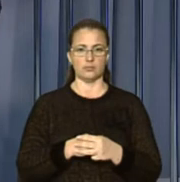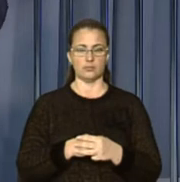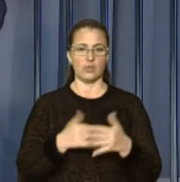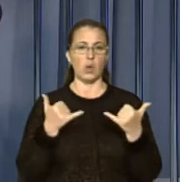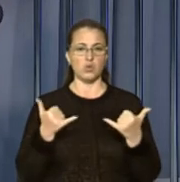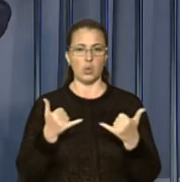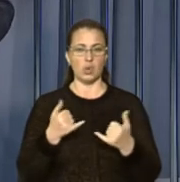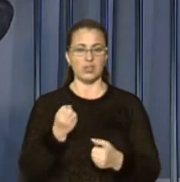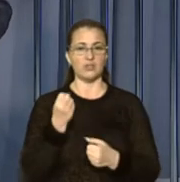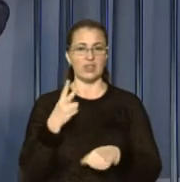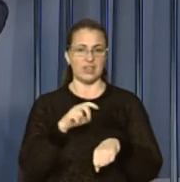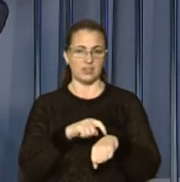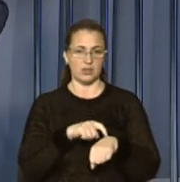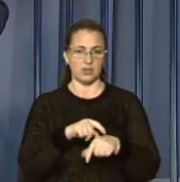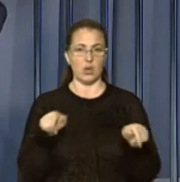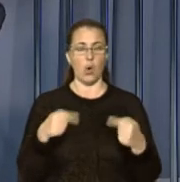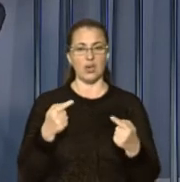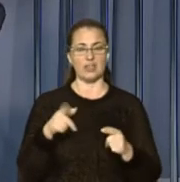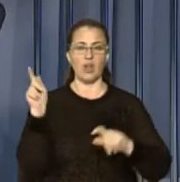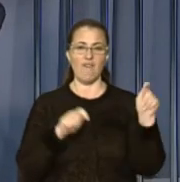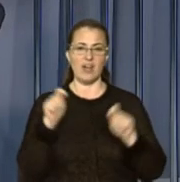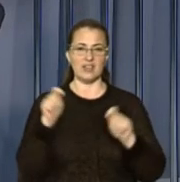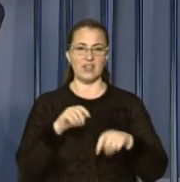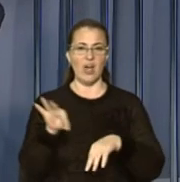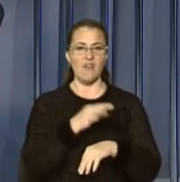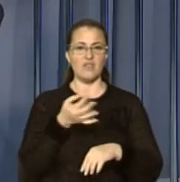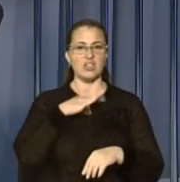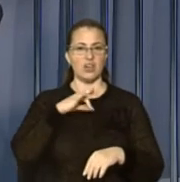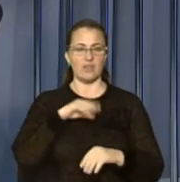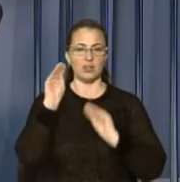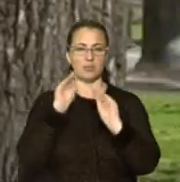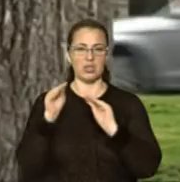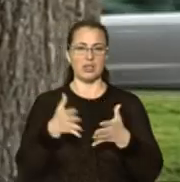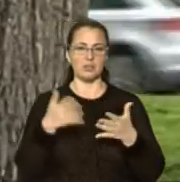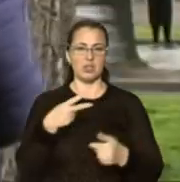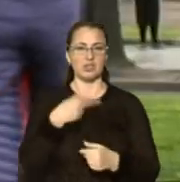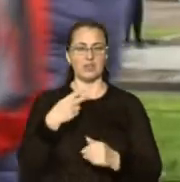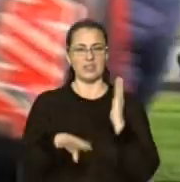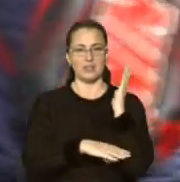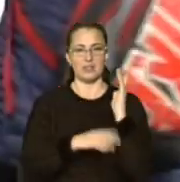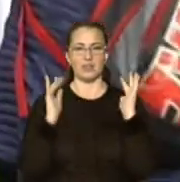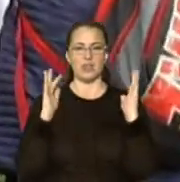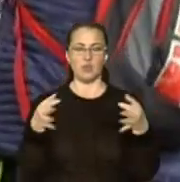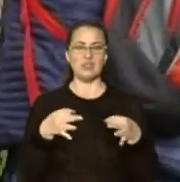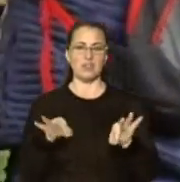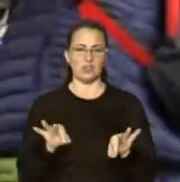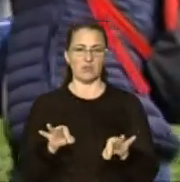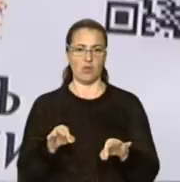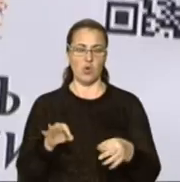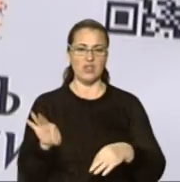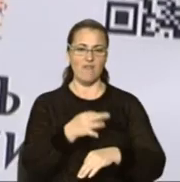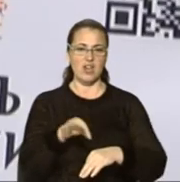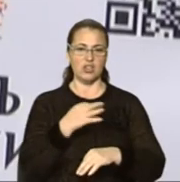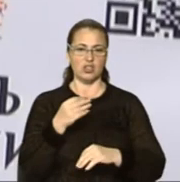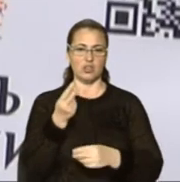Сьогодні о 12-й годині організатори фестивалю вишиванки прикрасили більше 20 дерев на проспекті Свободи вишитими